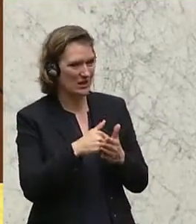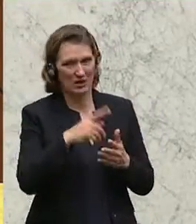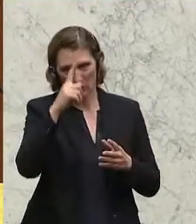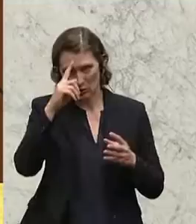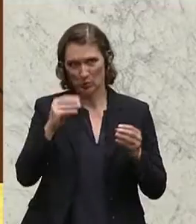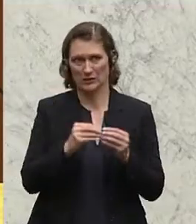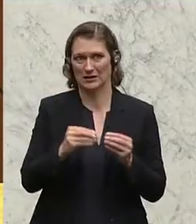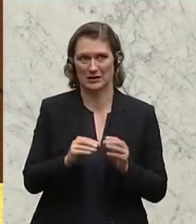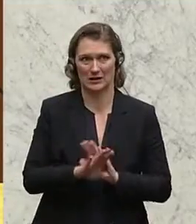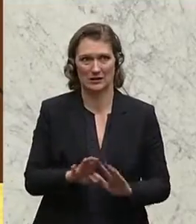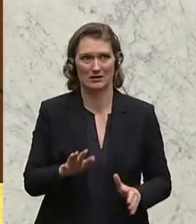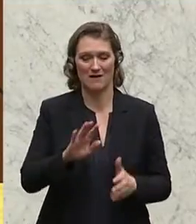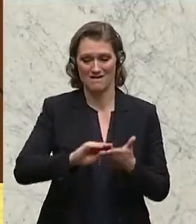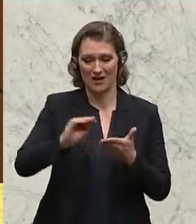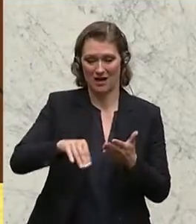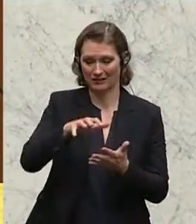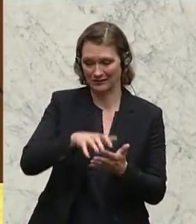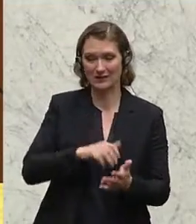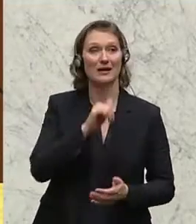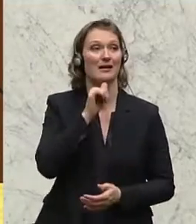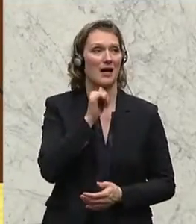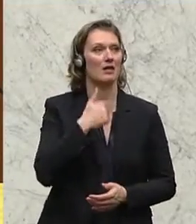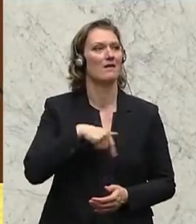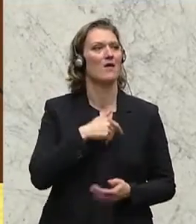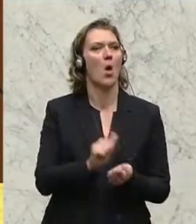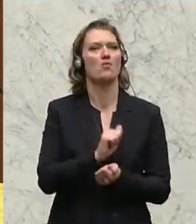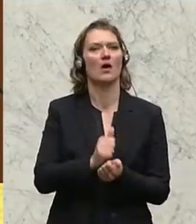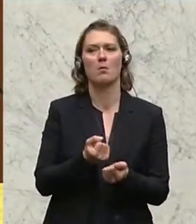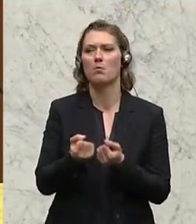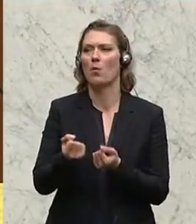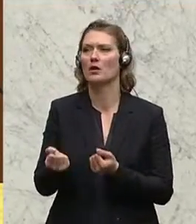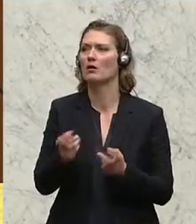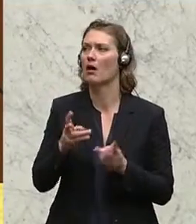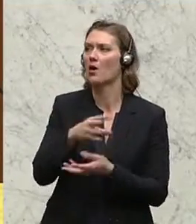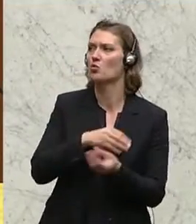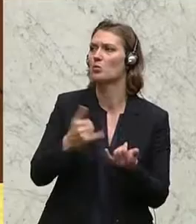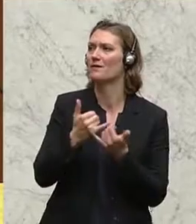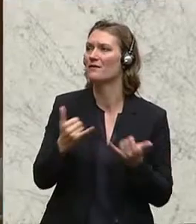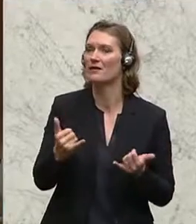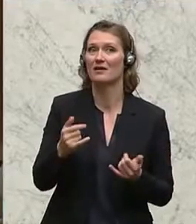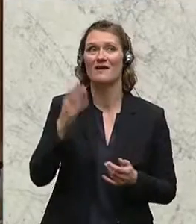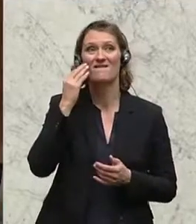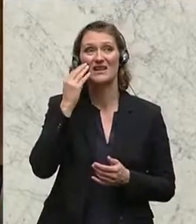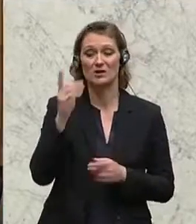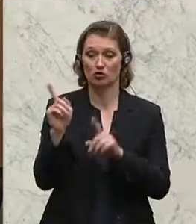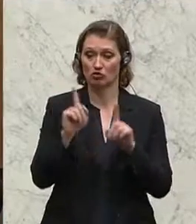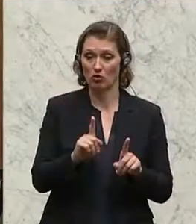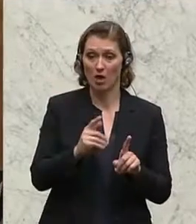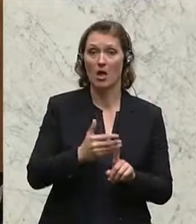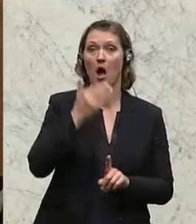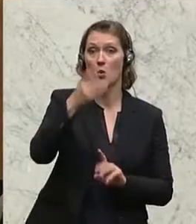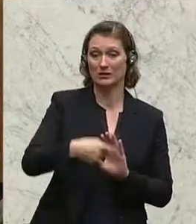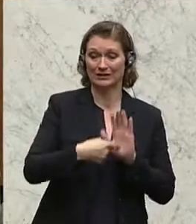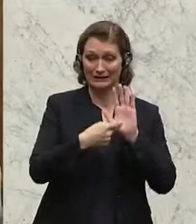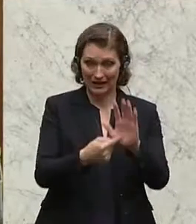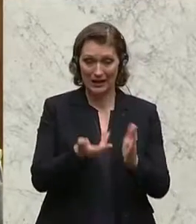Humbug. Weil wenn der Vertragstext nicht vorliegt, ist unsere Aufgabe als Politikerin und als Politiker, jenen Wissensstand, den wir haben, nach außen zu